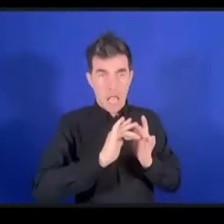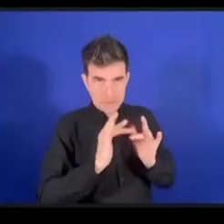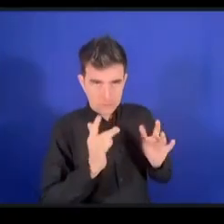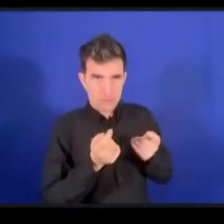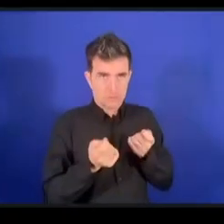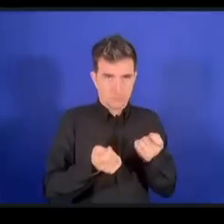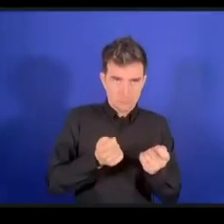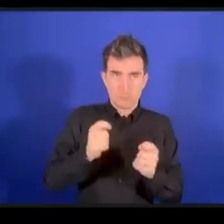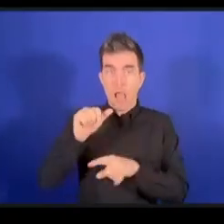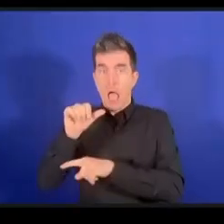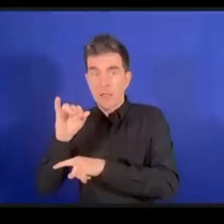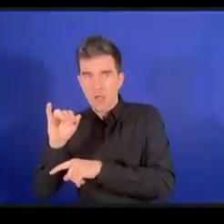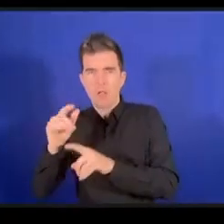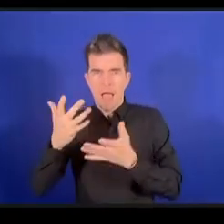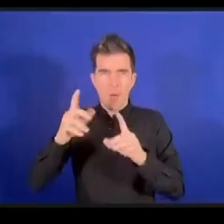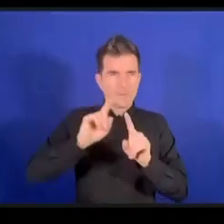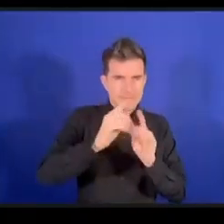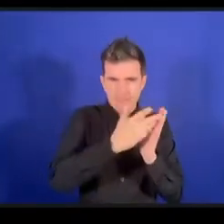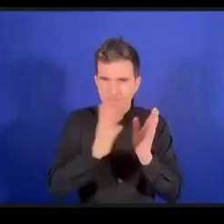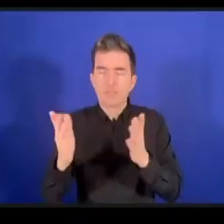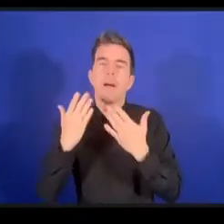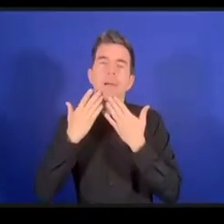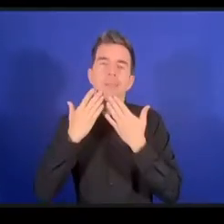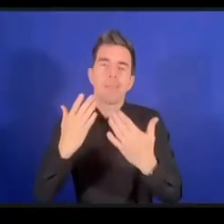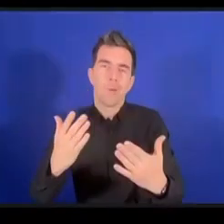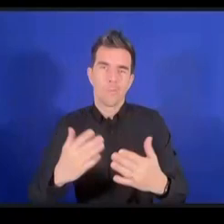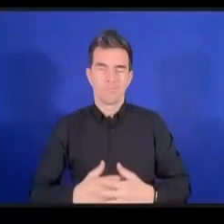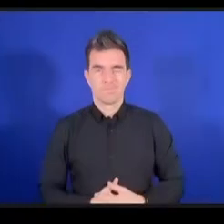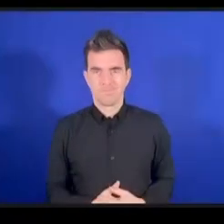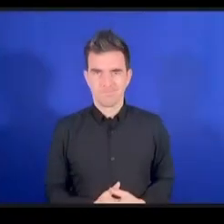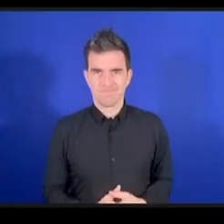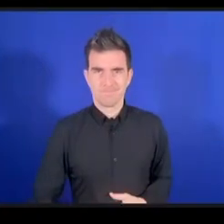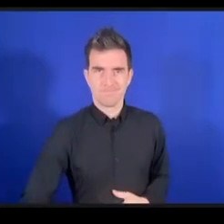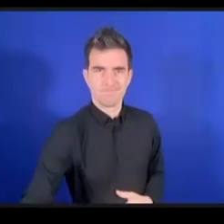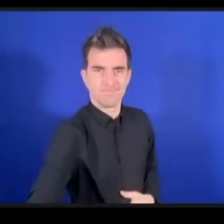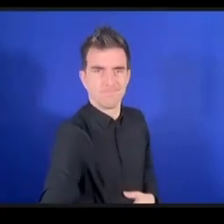لك على